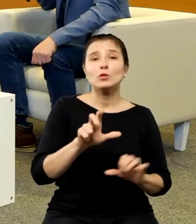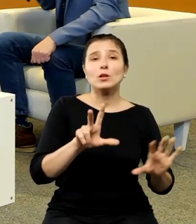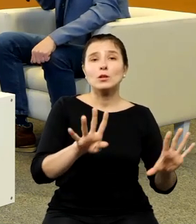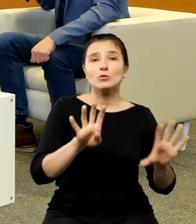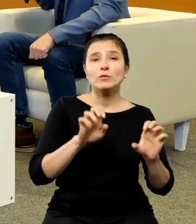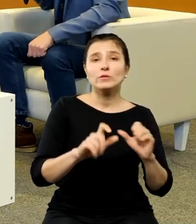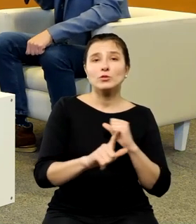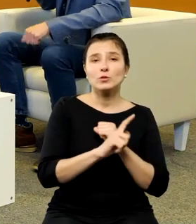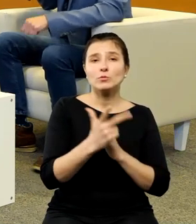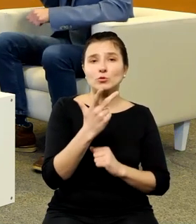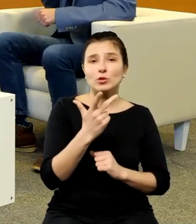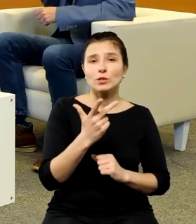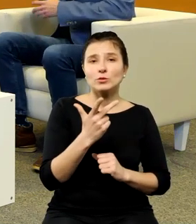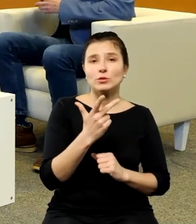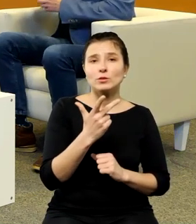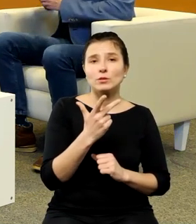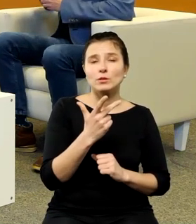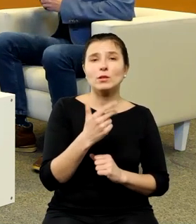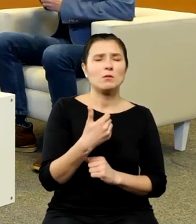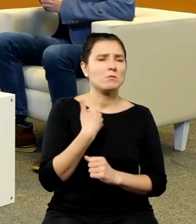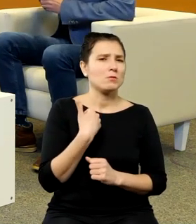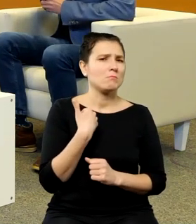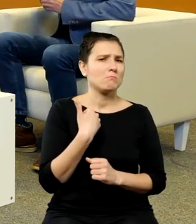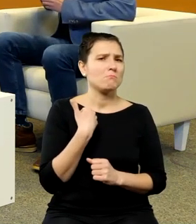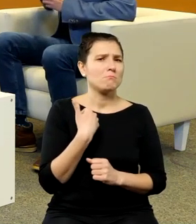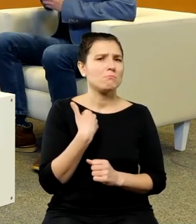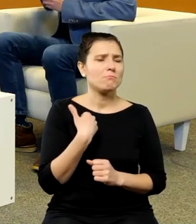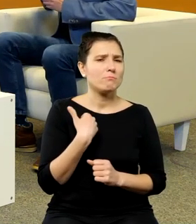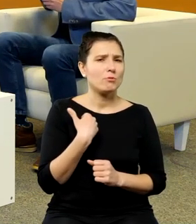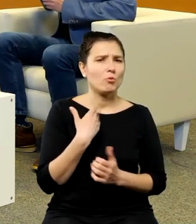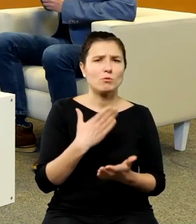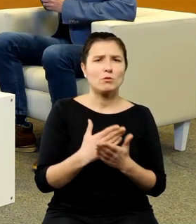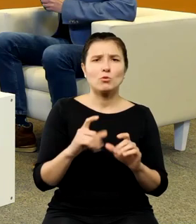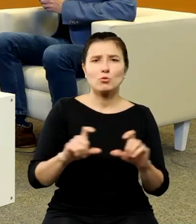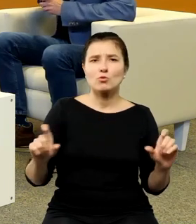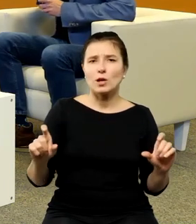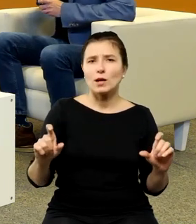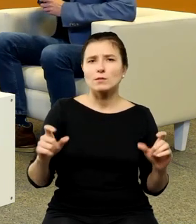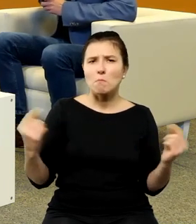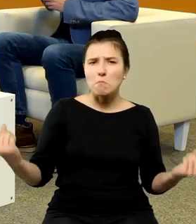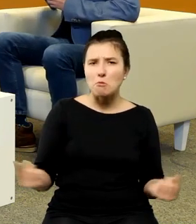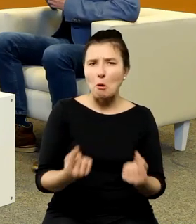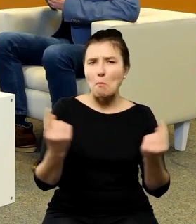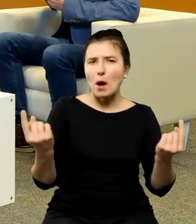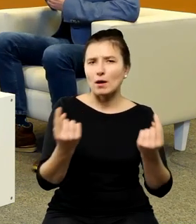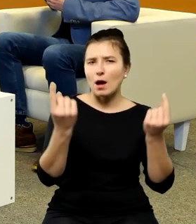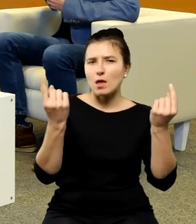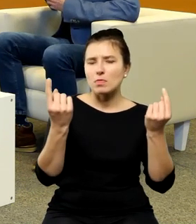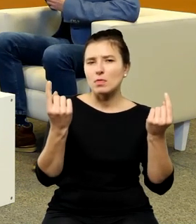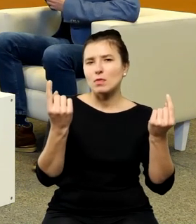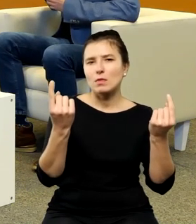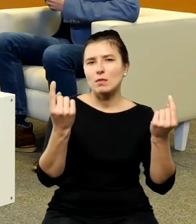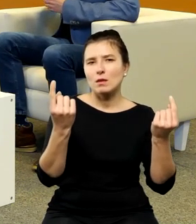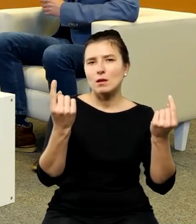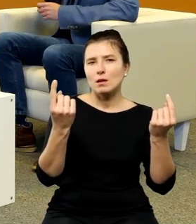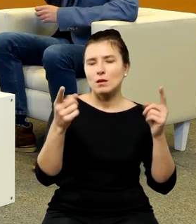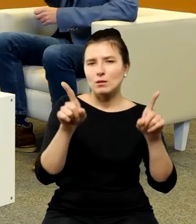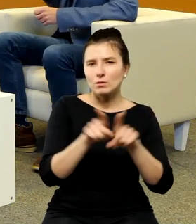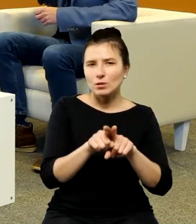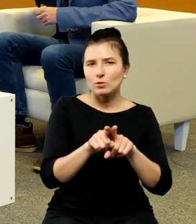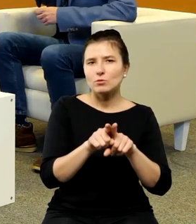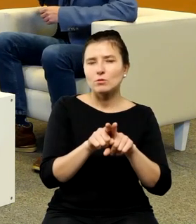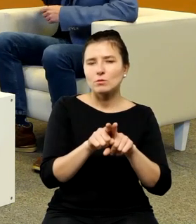no to był oczywiście nie tylko czas propagandy i budowania